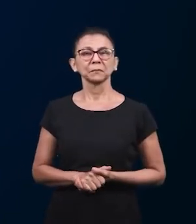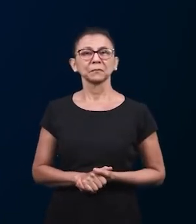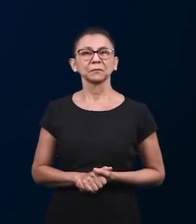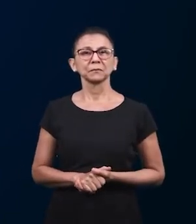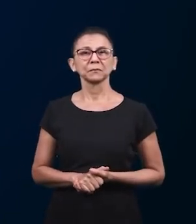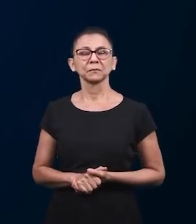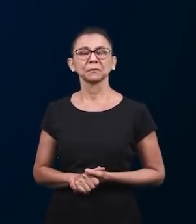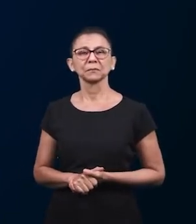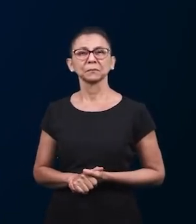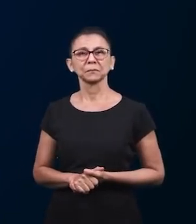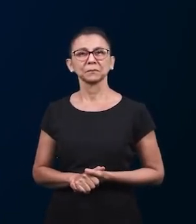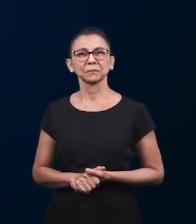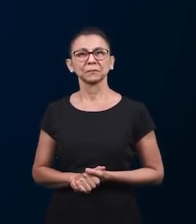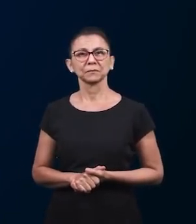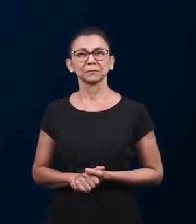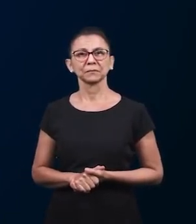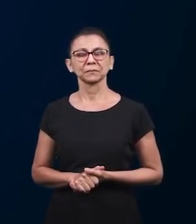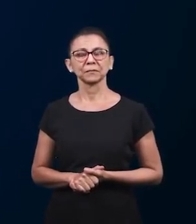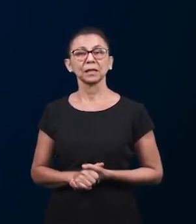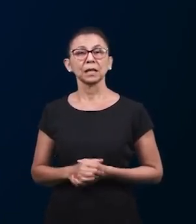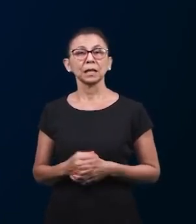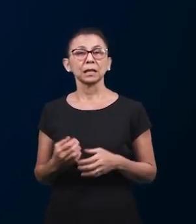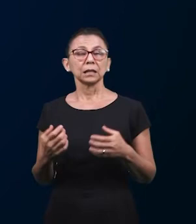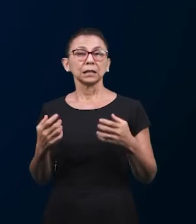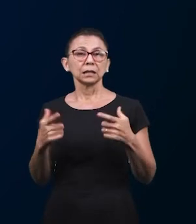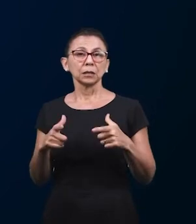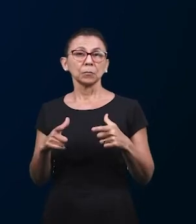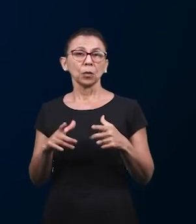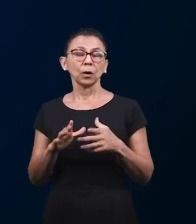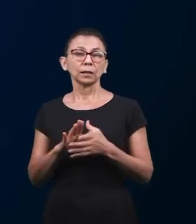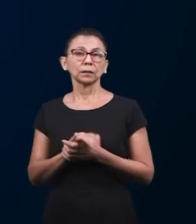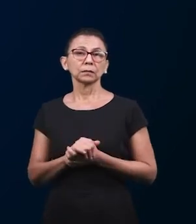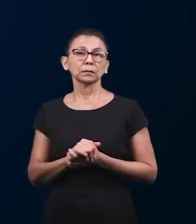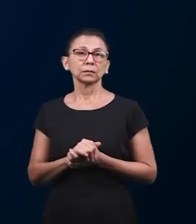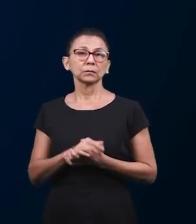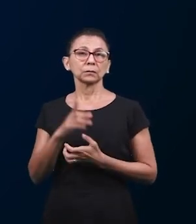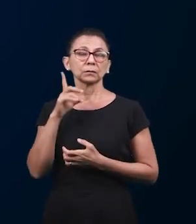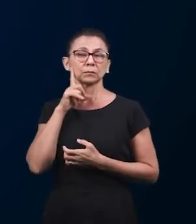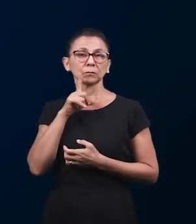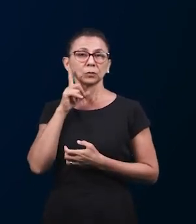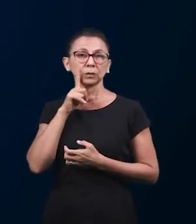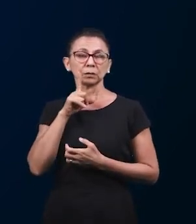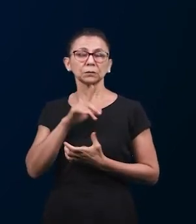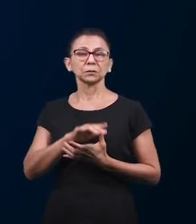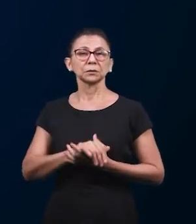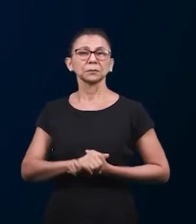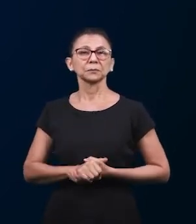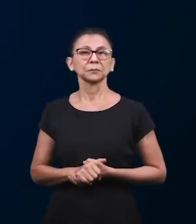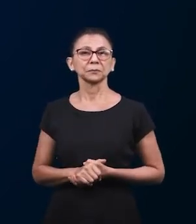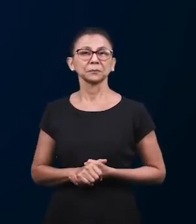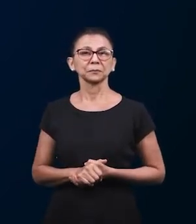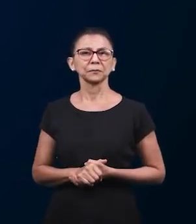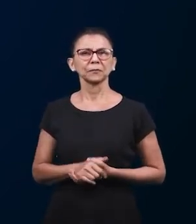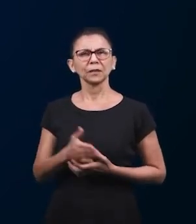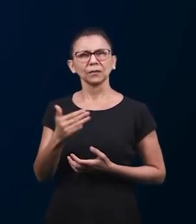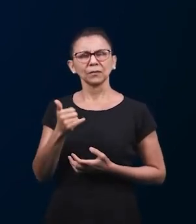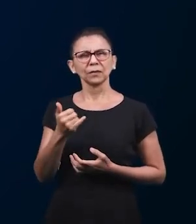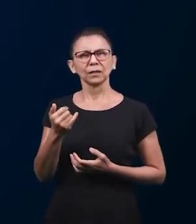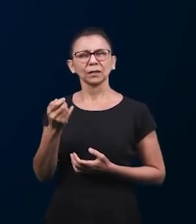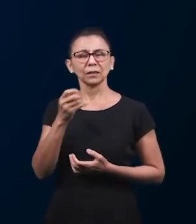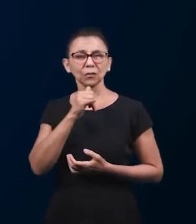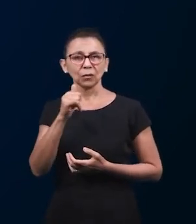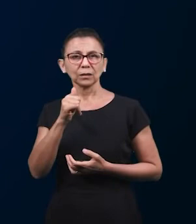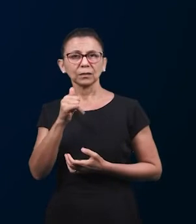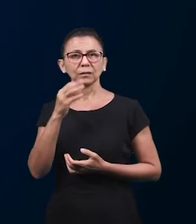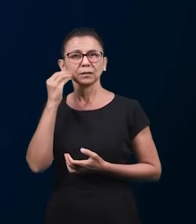отвечает за церковь и пастор отвечающий за этот регион это пастор Дэвид Виэр из Вашингтона в Соединенных Штатах и